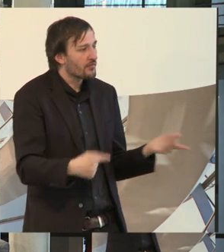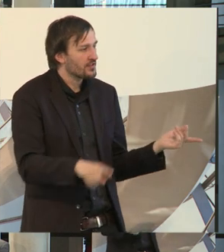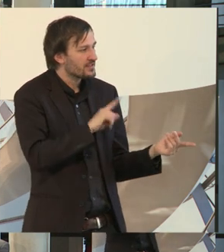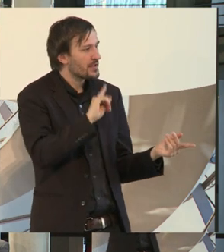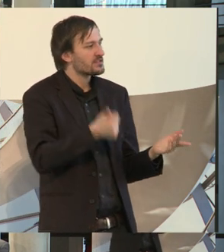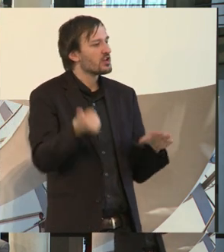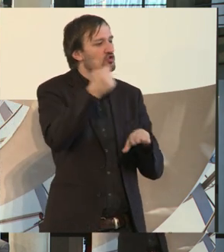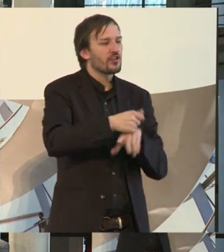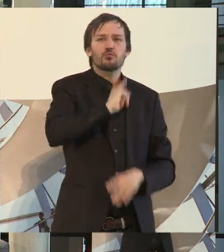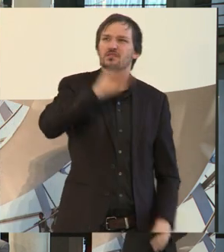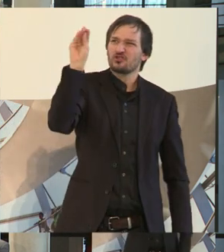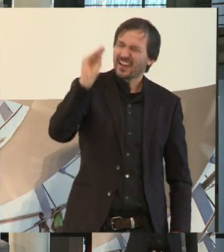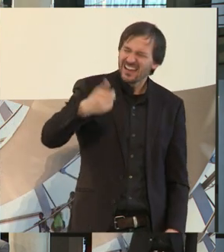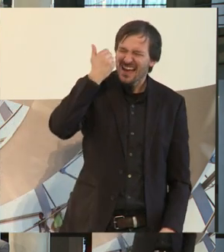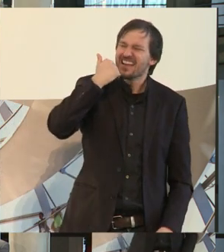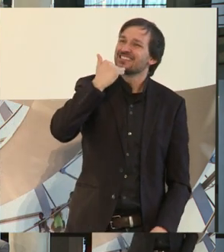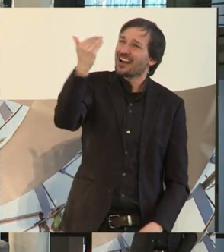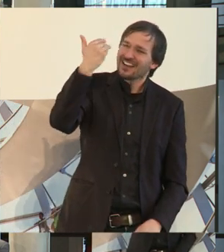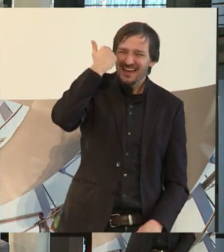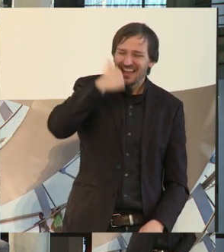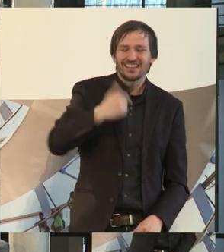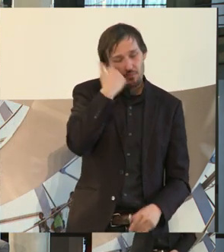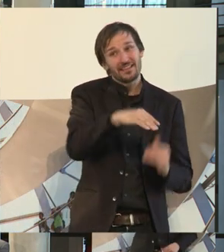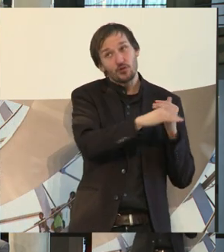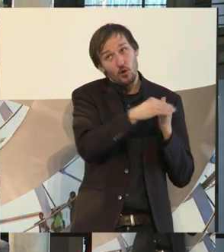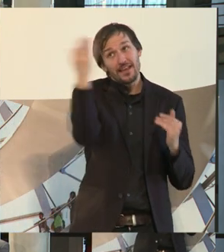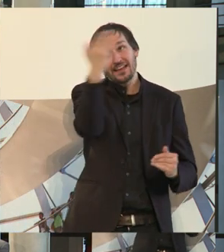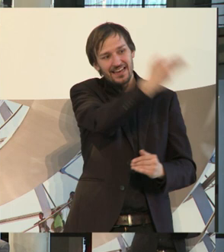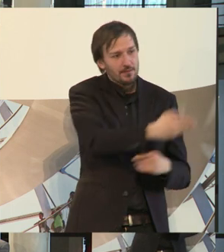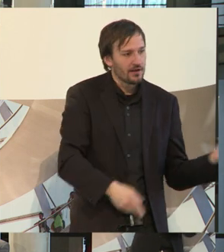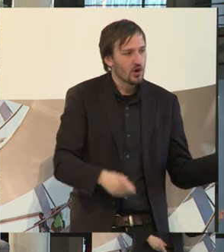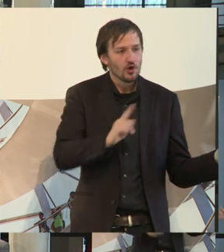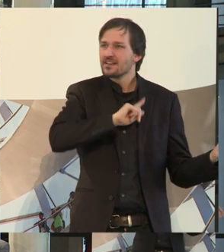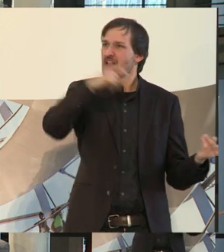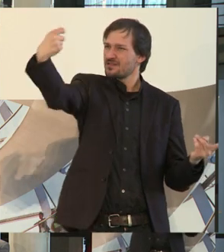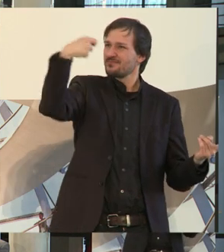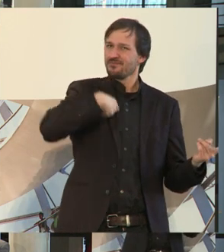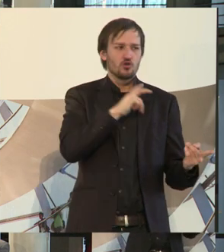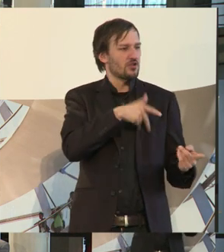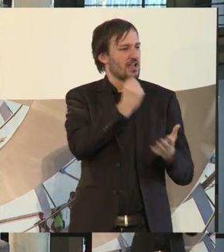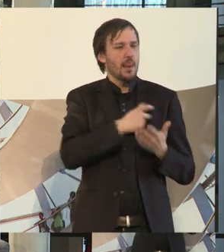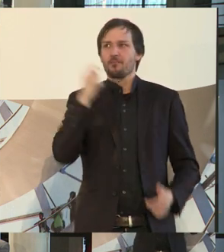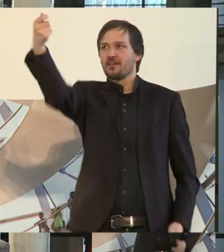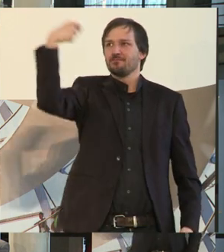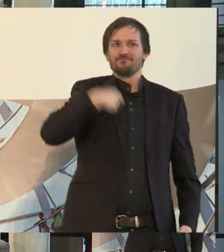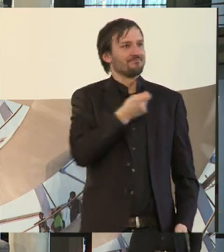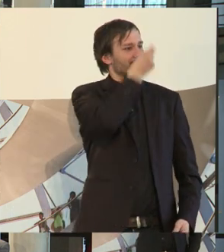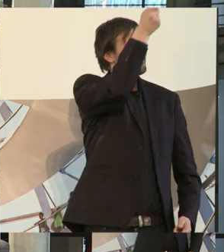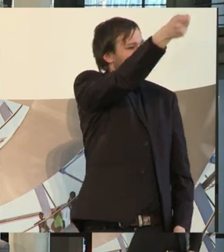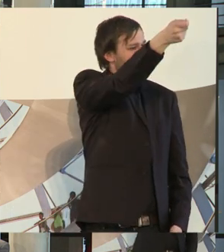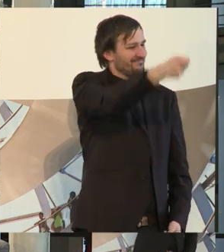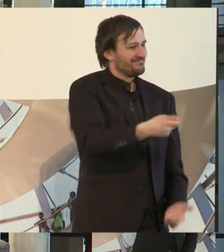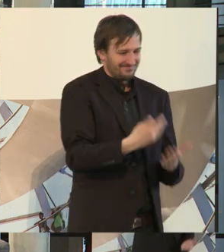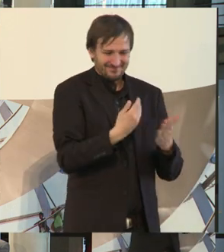meinem Chef sagen, vielen Dank, nett, aber geben Sie es einem Kollegen. Oder ich gebe es direkt dem Sozialamt. Diese Anreize sind nicht da.